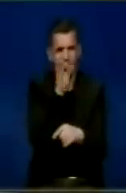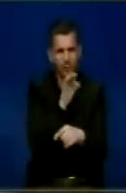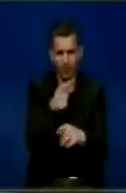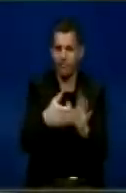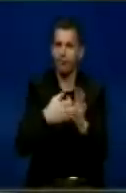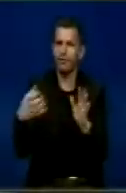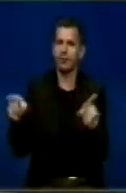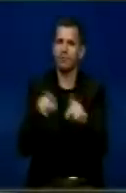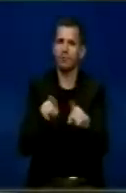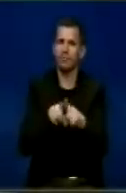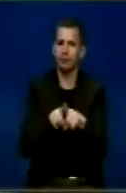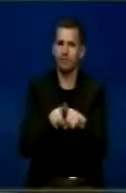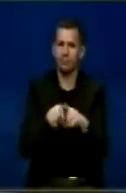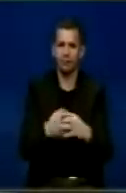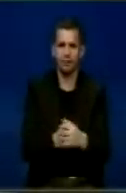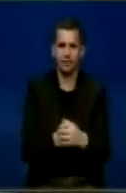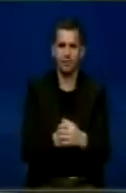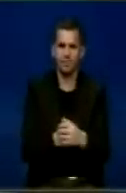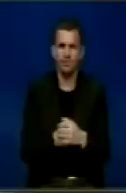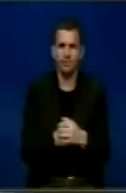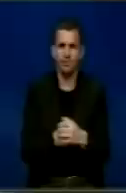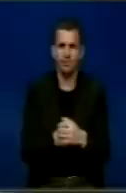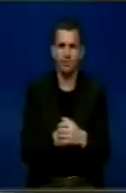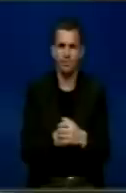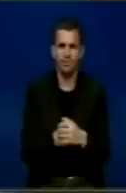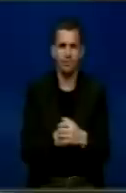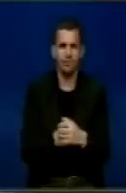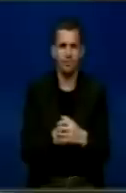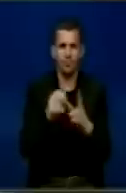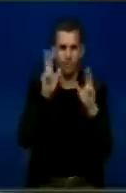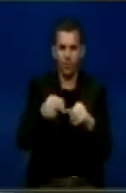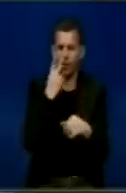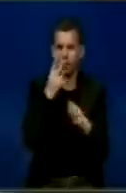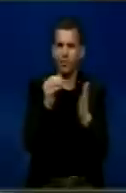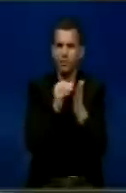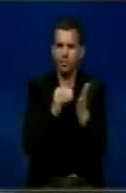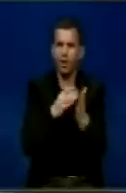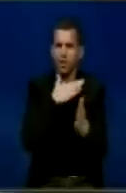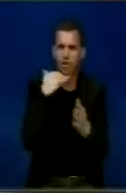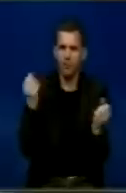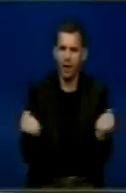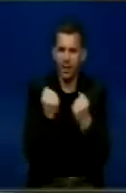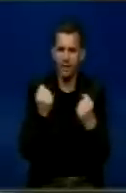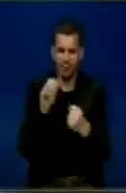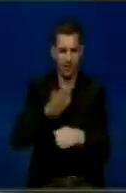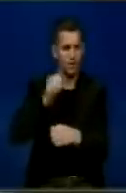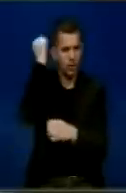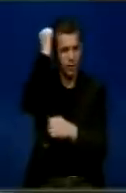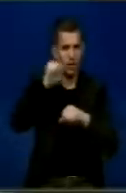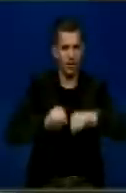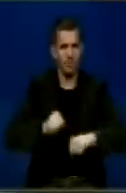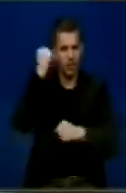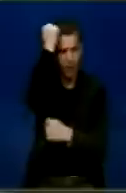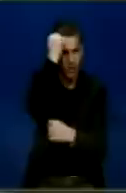vazhdojme të njëtat politika. Pastaj, ka aty shumë zëtime, dhe mashtur të qeverisë e Kosovës, ose të faktën